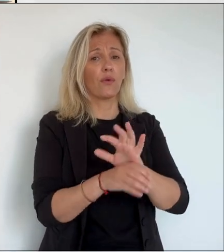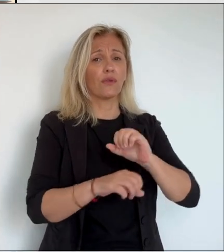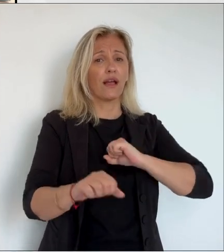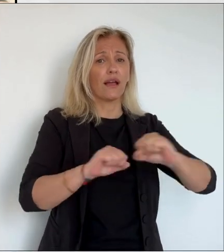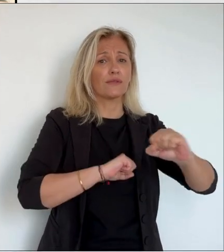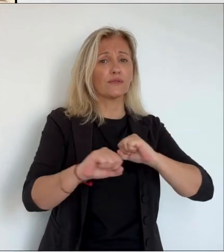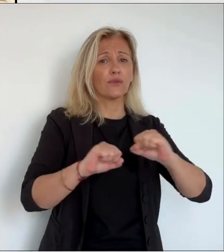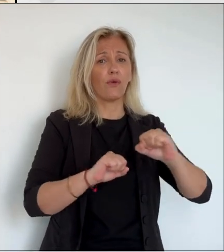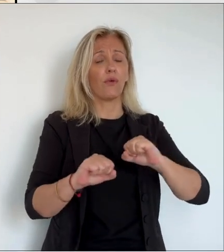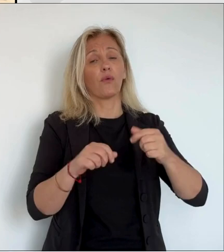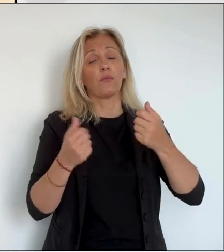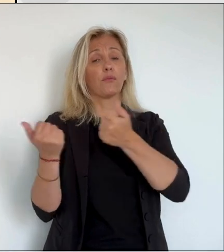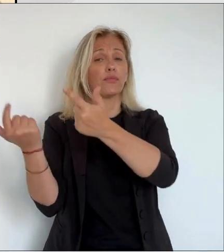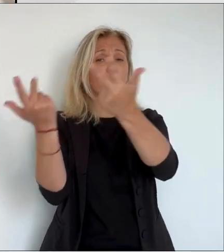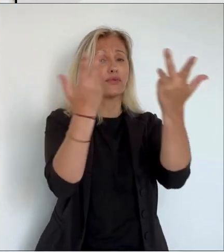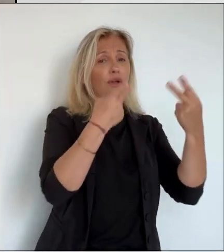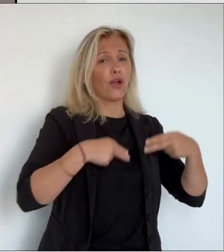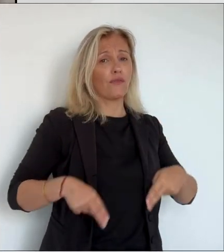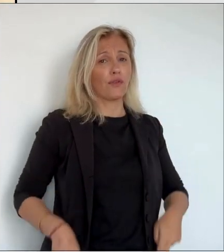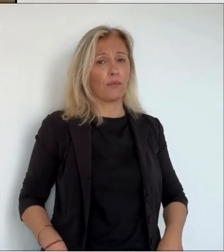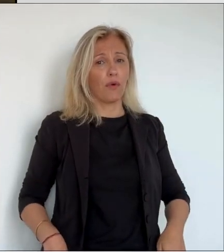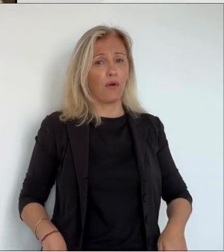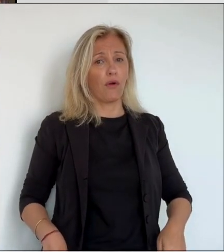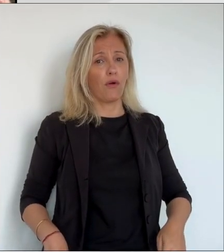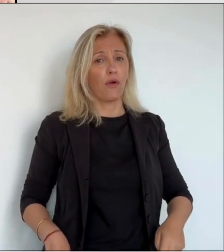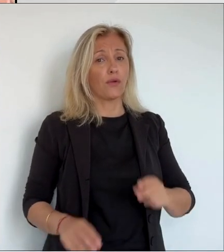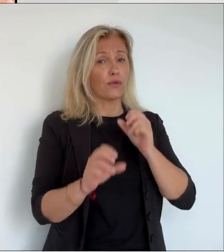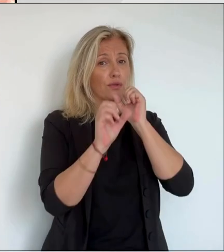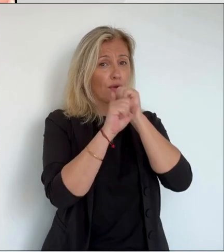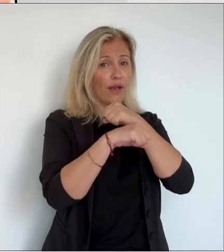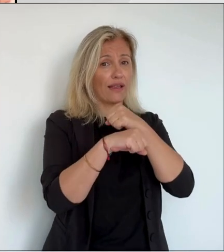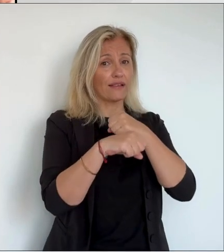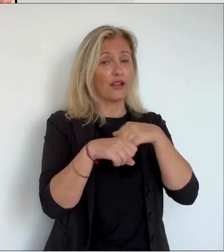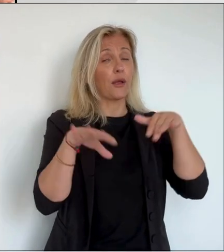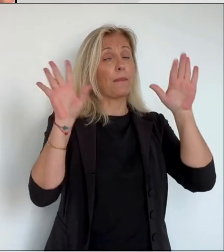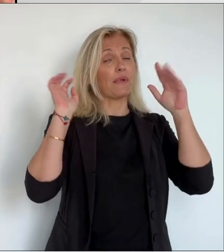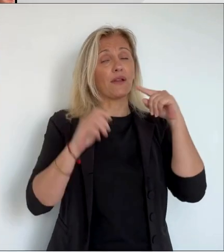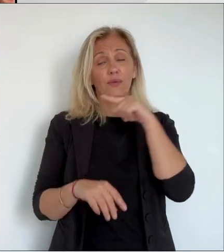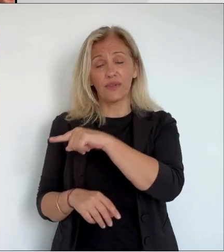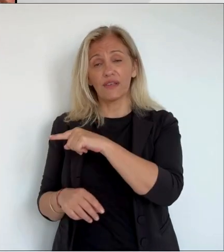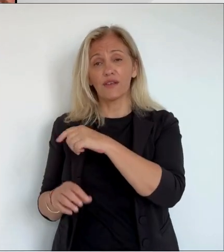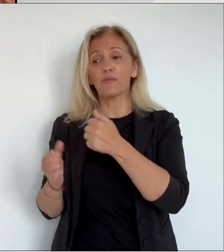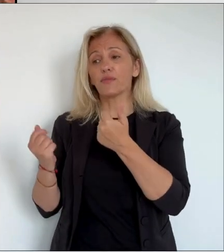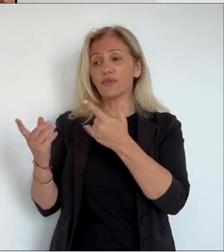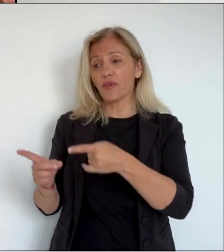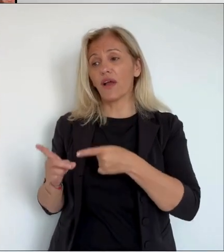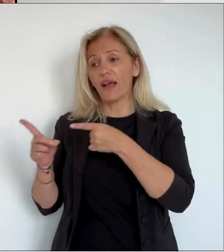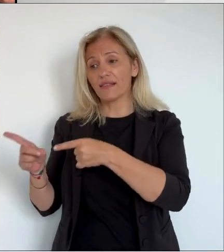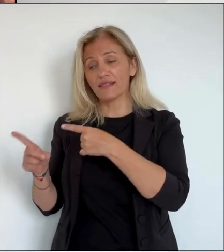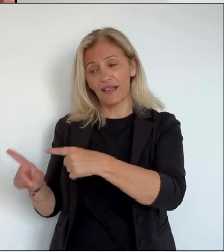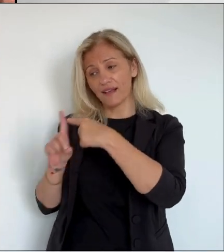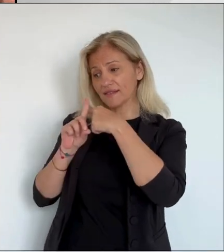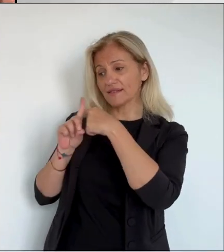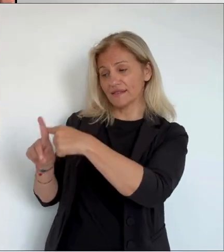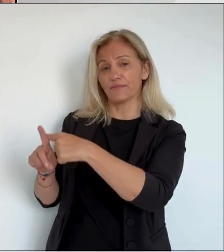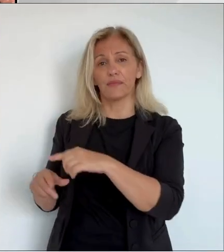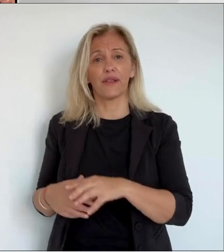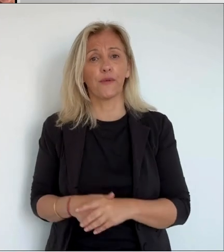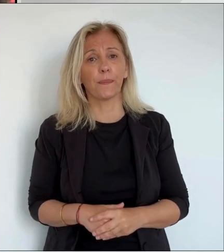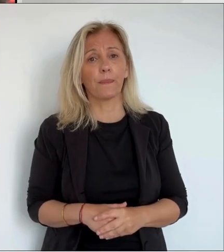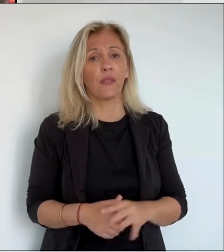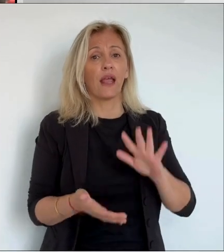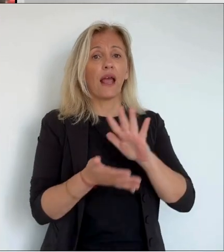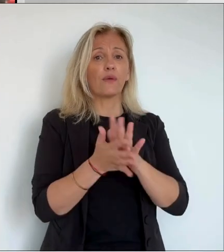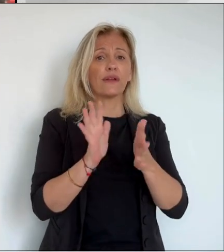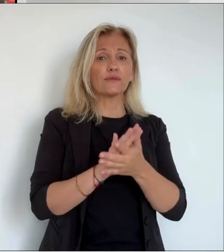gouvernements, il est surtout l'objet de nombreuses attaques. P.A. Patch ne pouvait pas passer à côté d'un film qui en propose un portrait en famille. Le combat